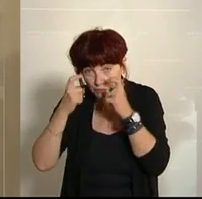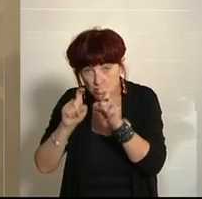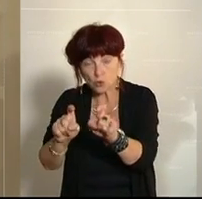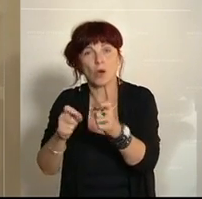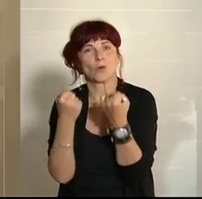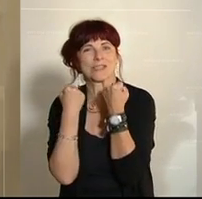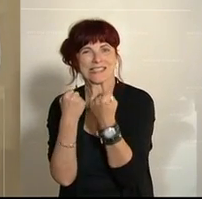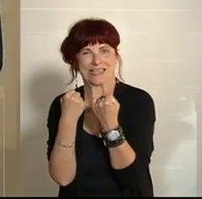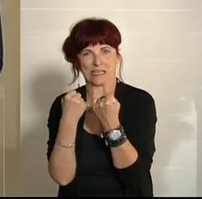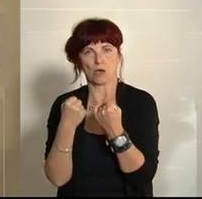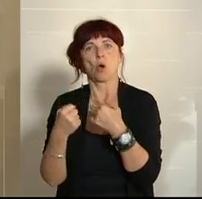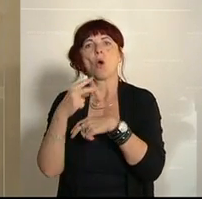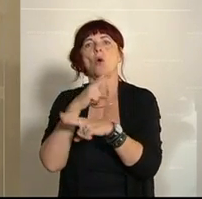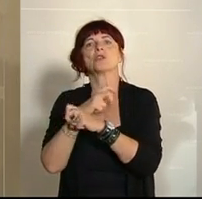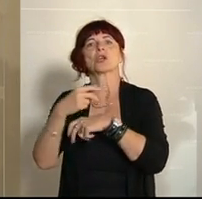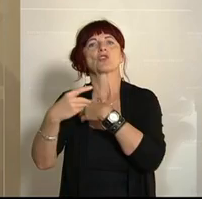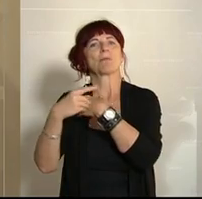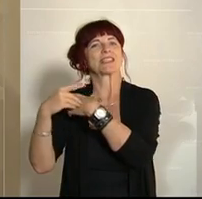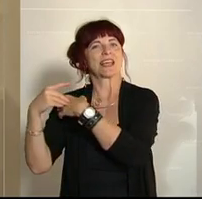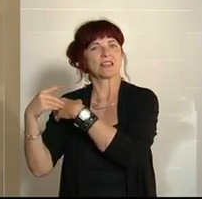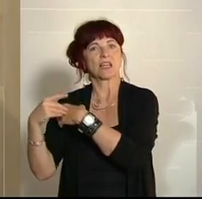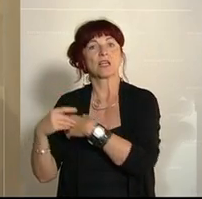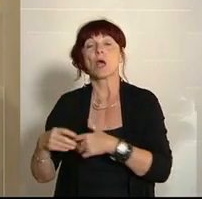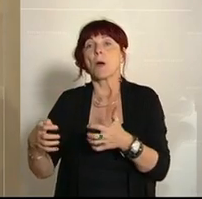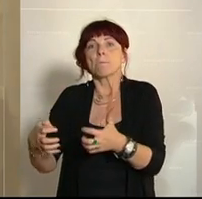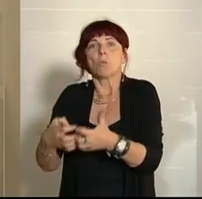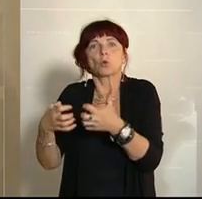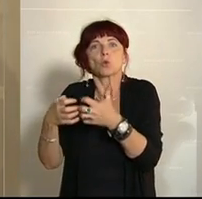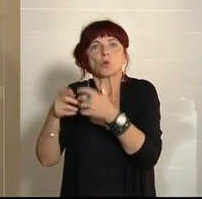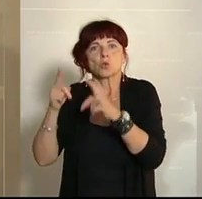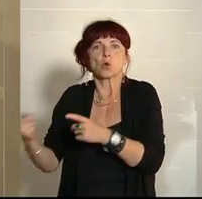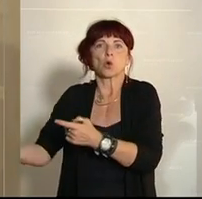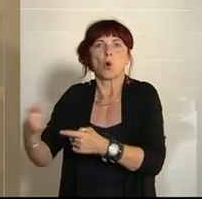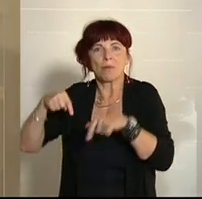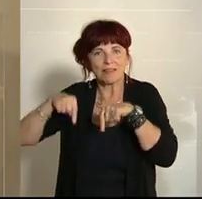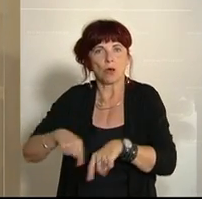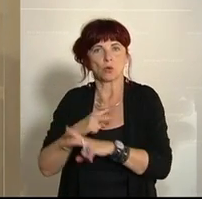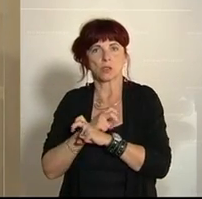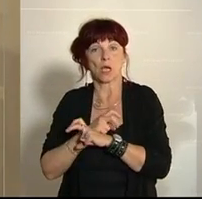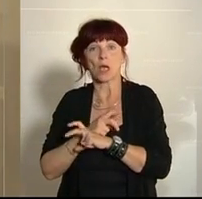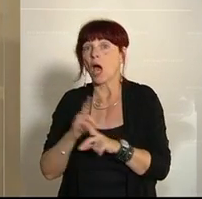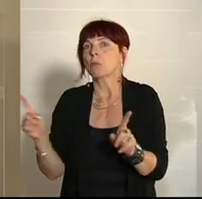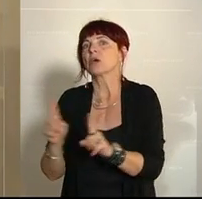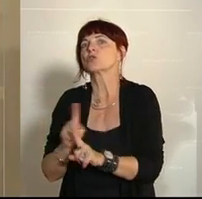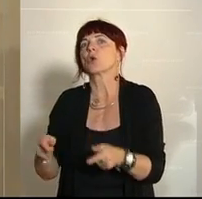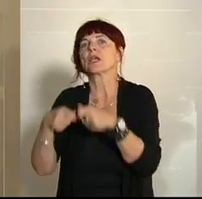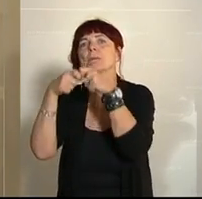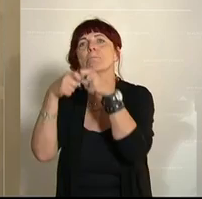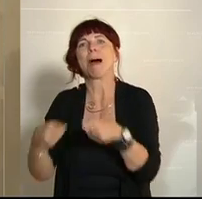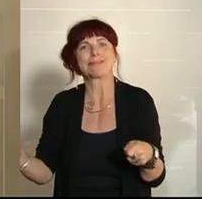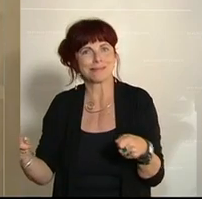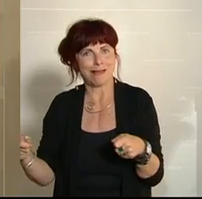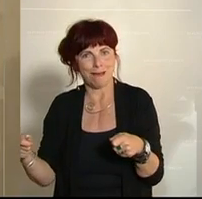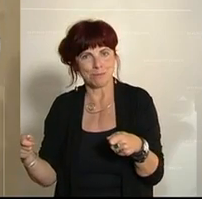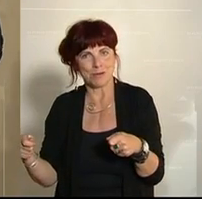die österreichischen Patienten. Wir wollen die Produktion nach Österreich hereinholen. Dann dürfen wir bitte keine Maßnahmen beschließen, die als Kollateralschäden genau